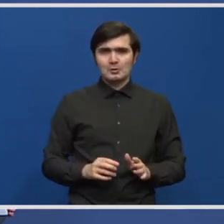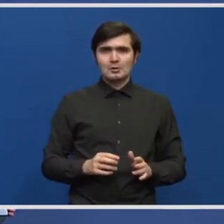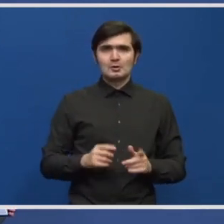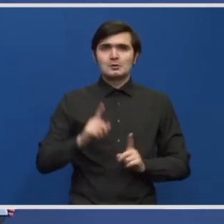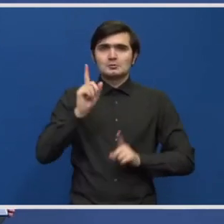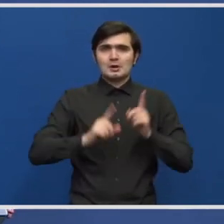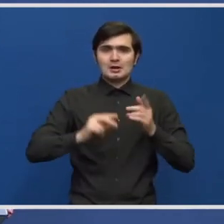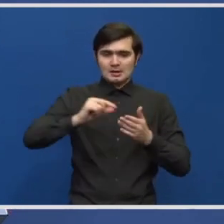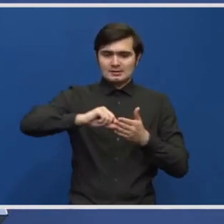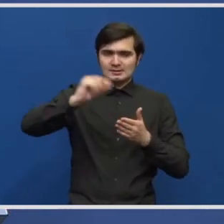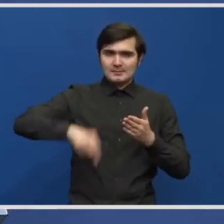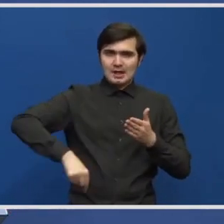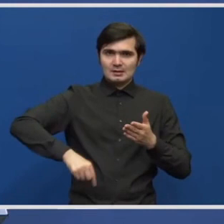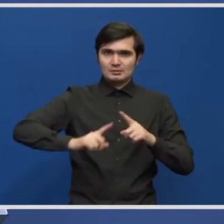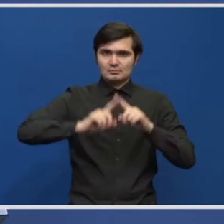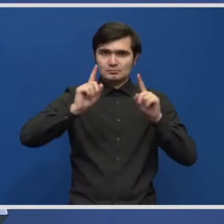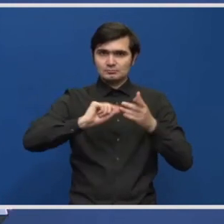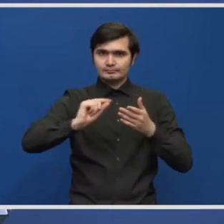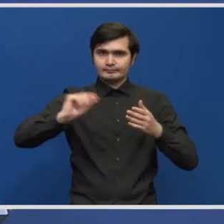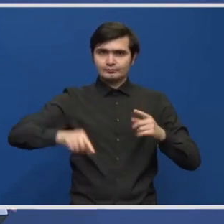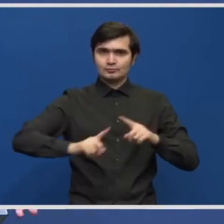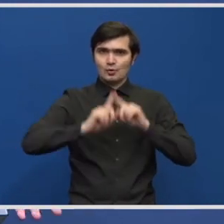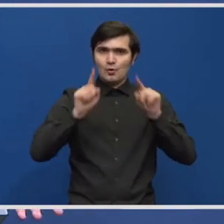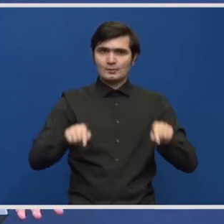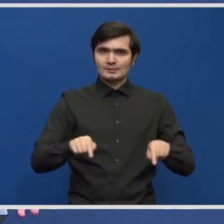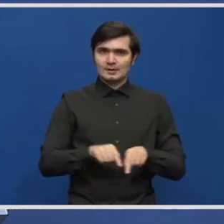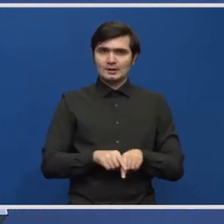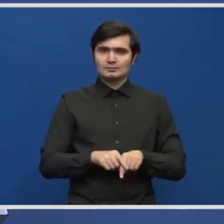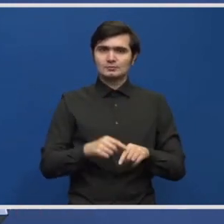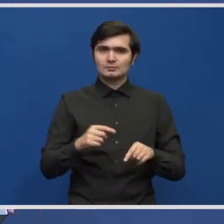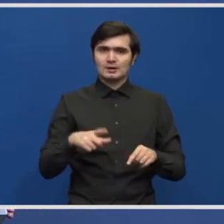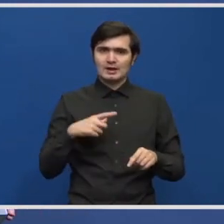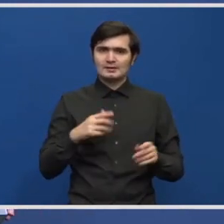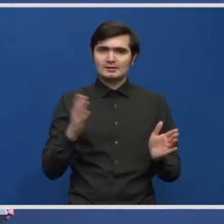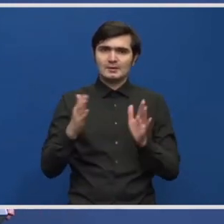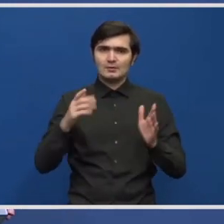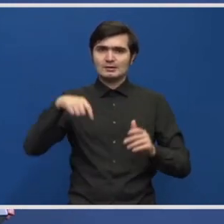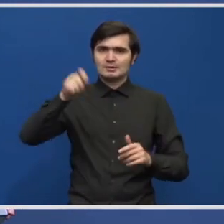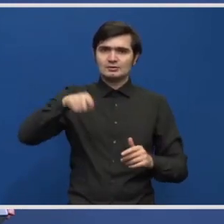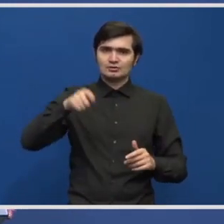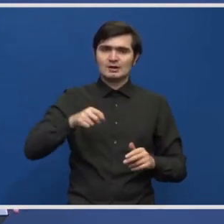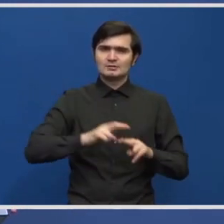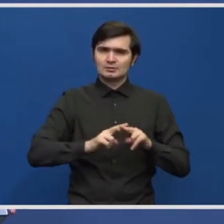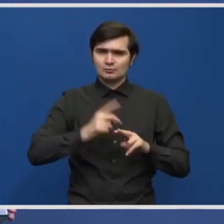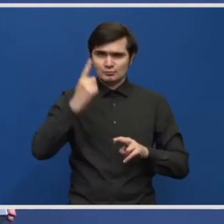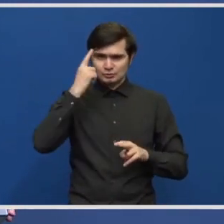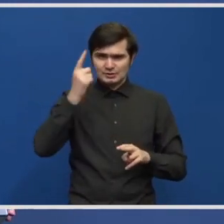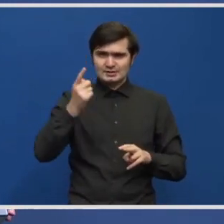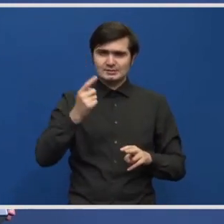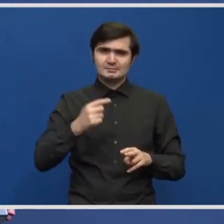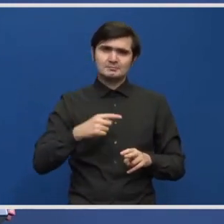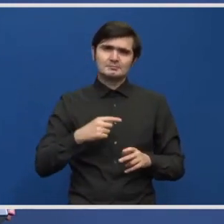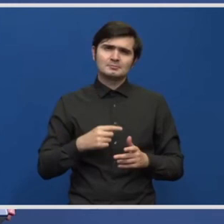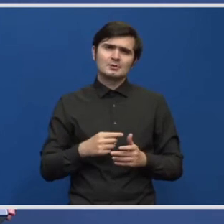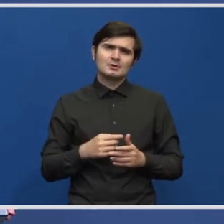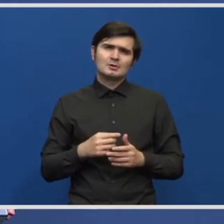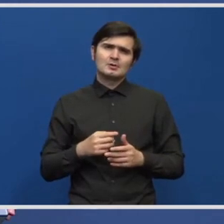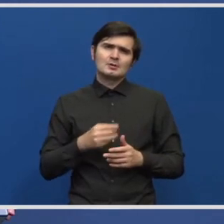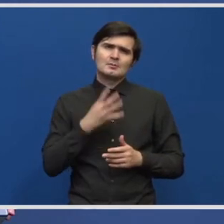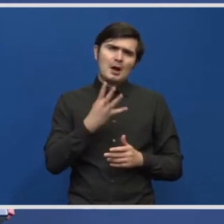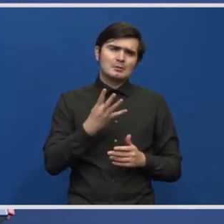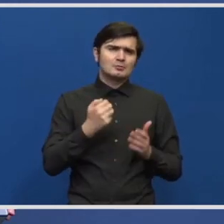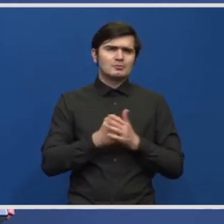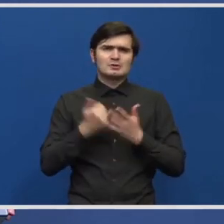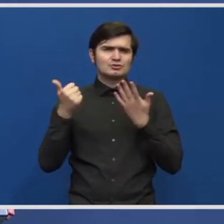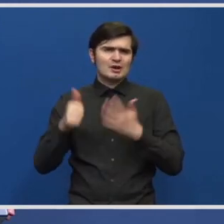la semnarea contractului, care depinde de durata desfășurilor licitației, după cum știți, să zicem, un caz optimist ar fi 4